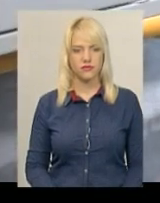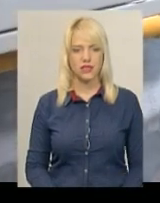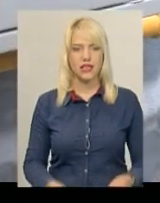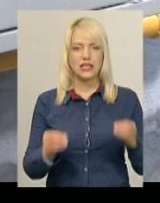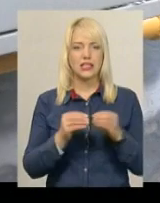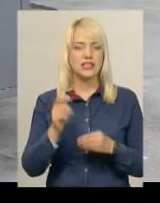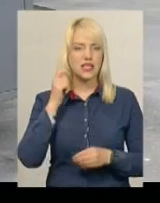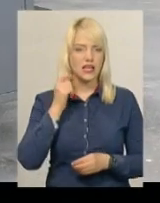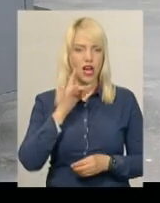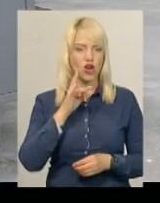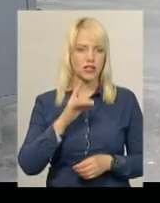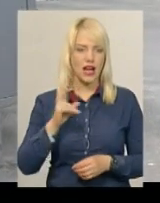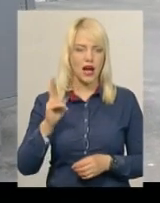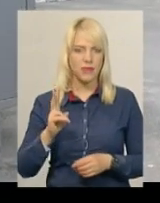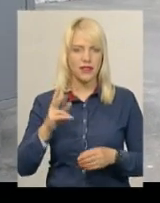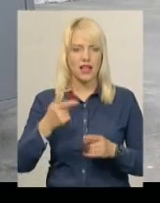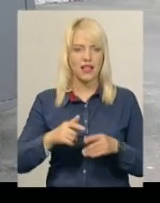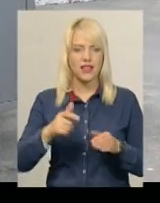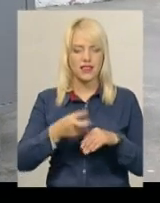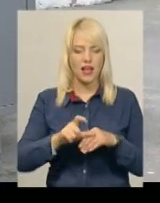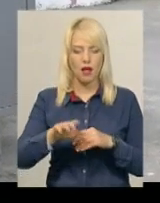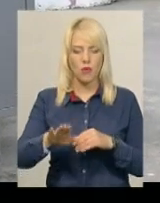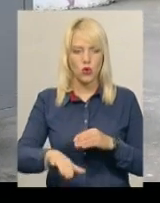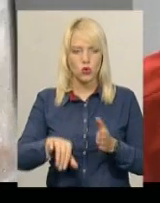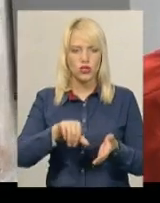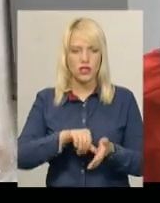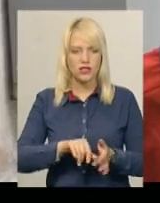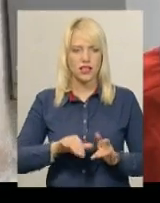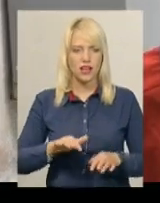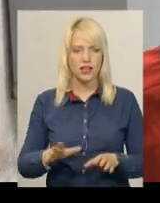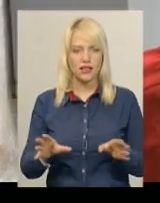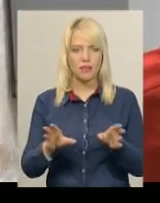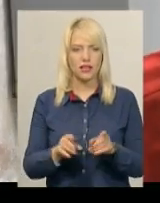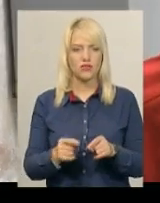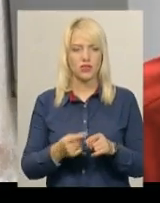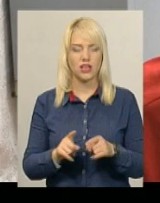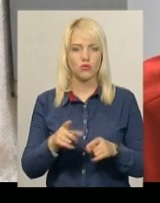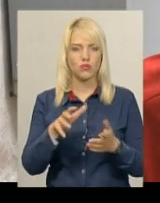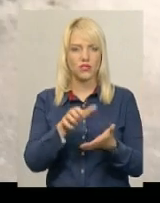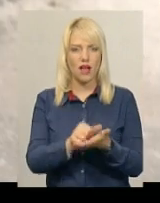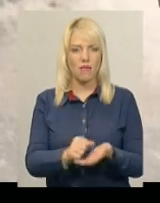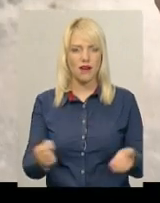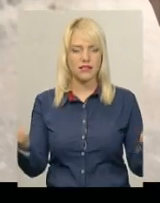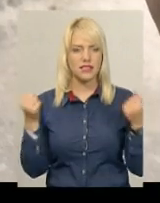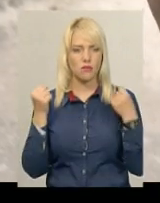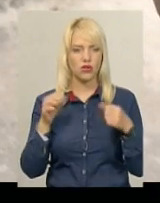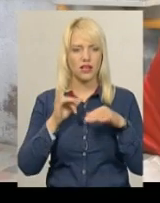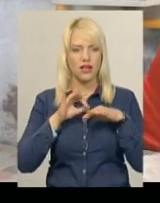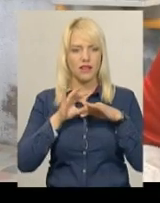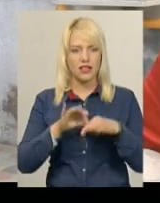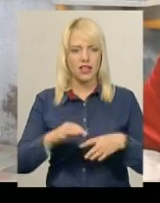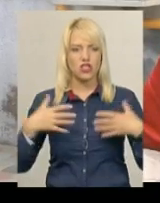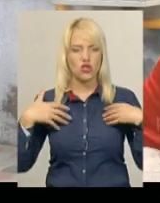Десятирічний Ростислав Капітан – наймолодший учасник акції. Приєднався до неї, бо, каже, займається спортом та веде здоровий спосіб життя.